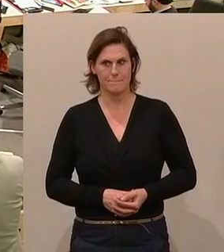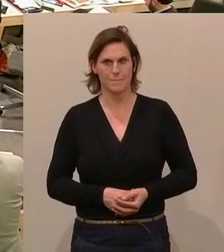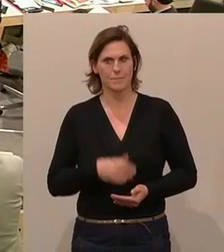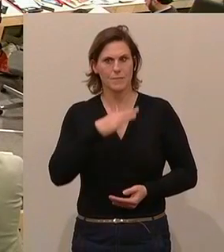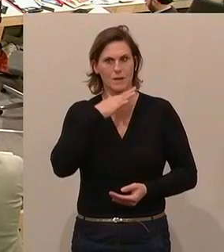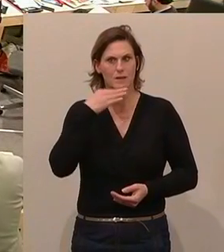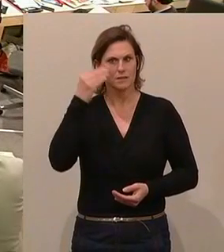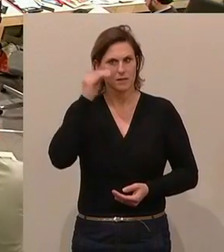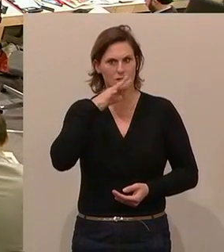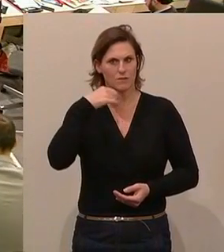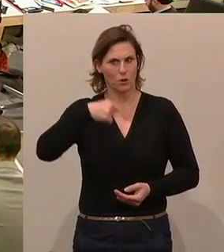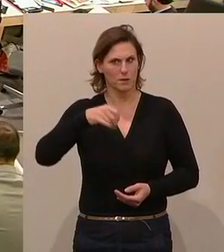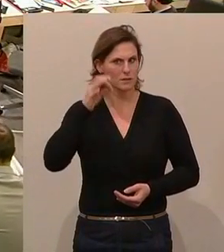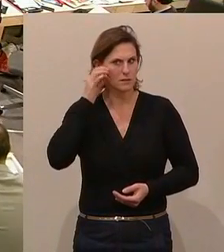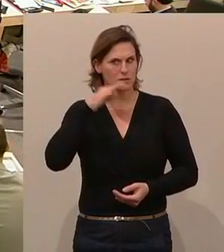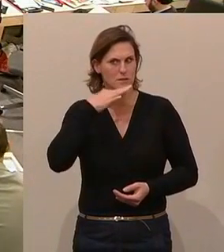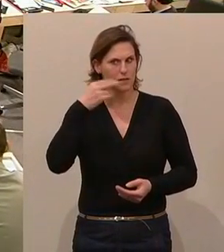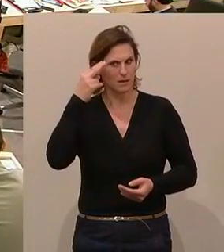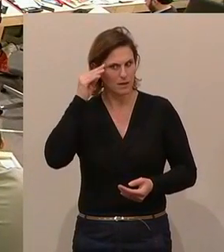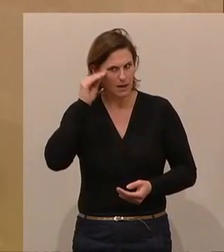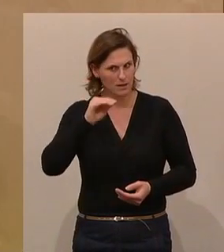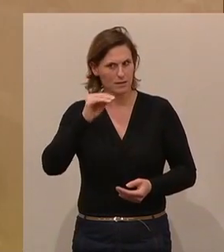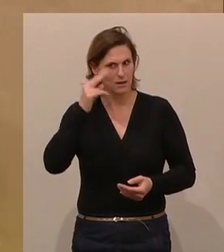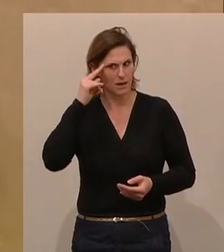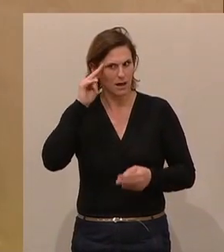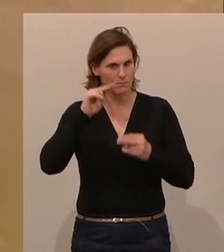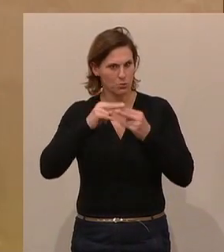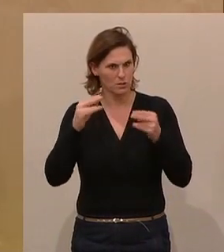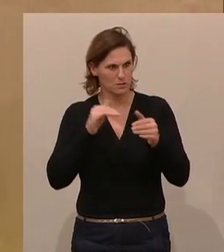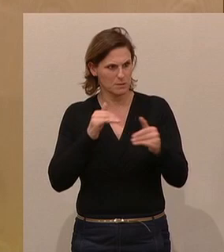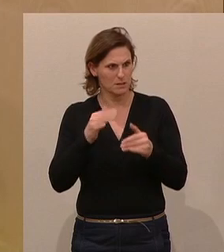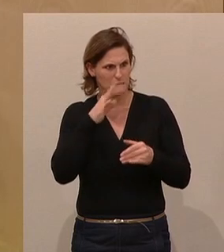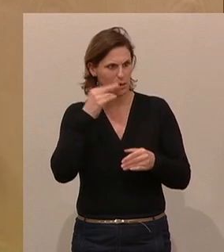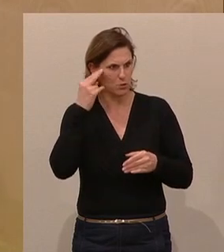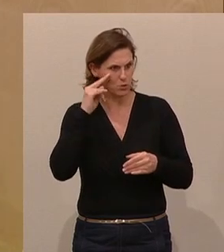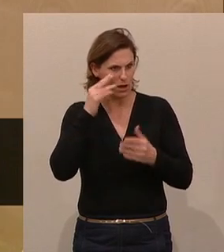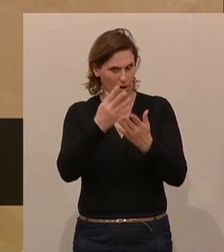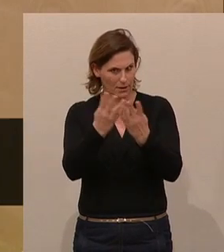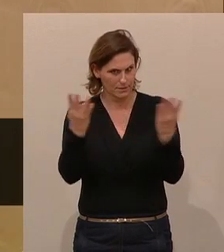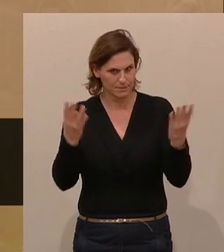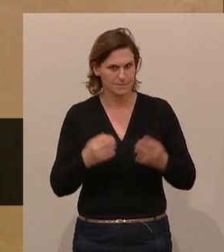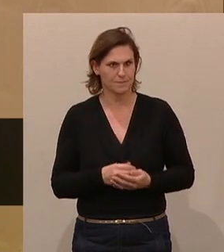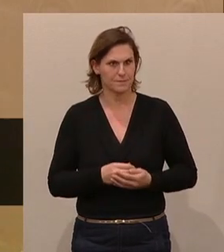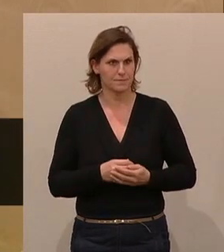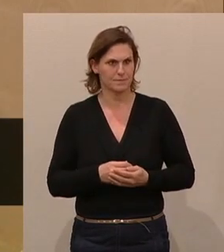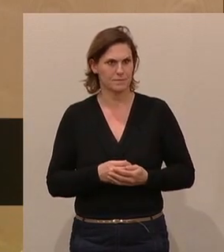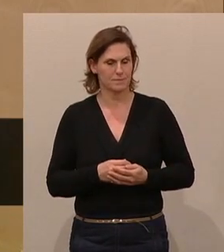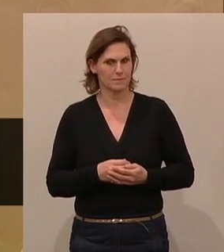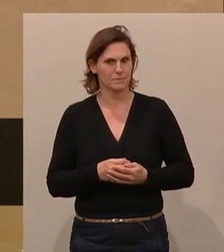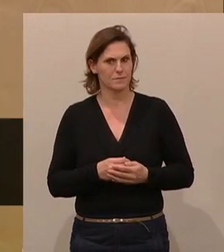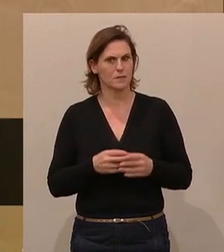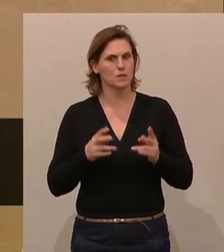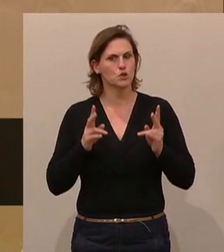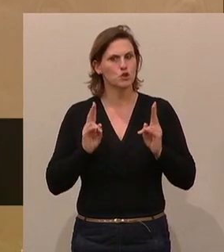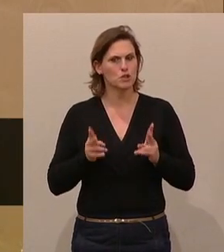Sehr geehrte Frau Präsidentin, sehr geehrter Herr Bundesminister, sehr geehrte Damen und Herren. Ja, es ist richtig, wir haben hier eine